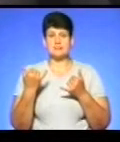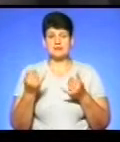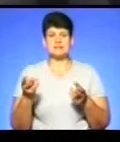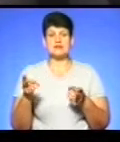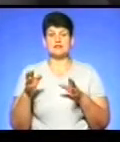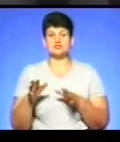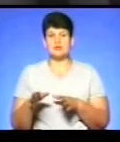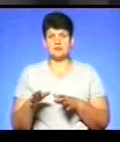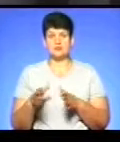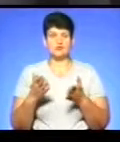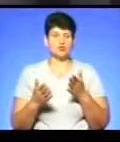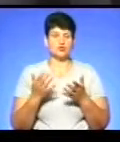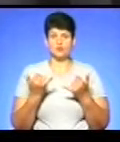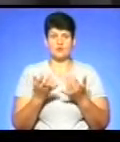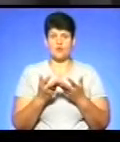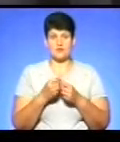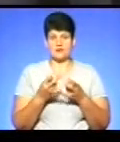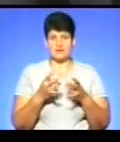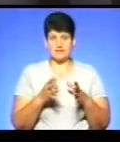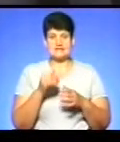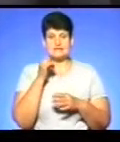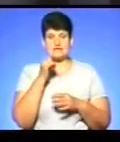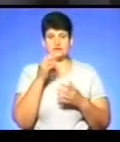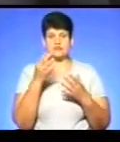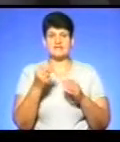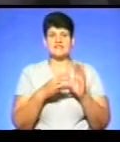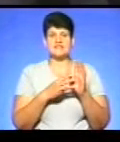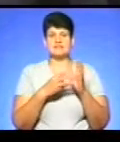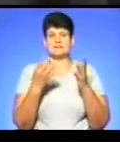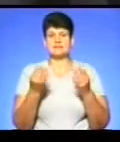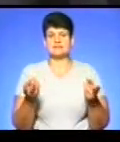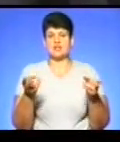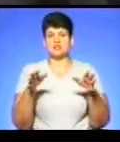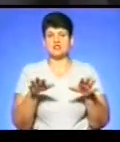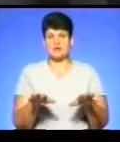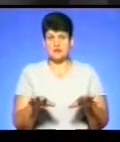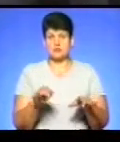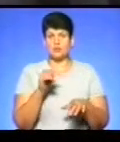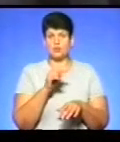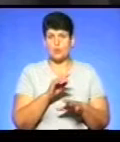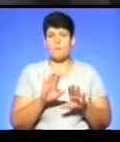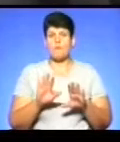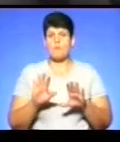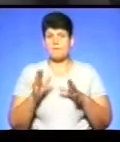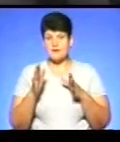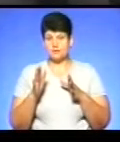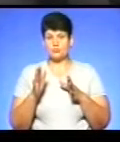залишається, ну якщо сьогодні не рахувати вже, то з завтрашнього дня 8 днів залишається до того моменту, коли